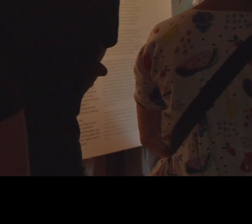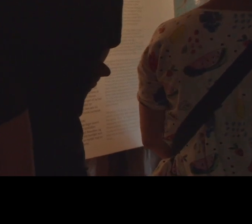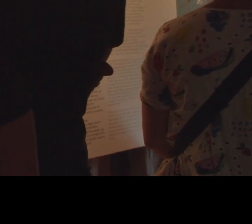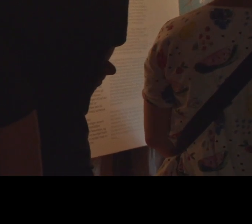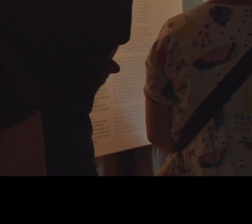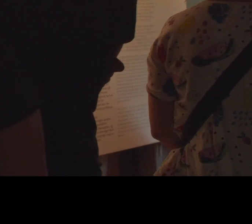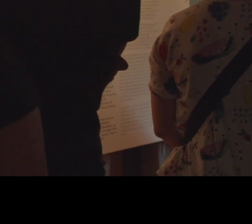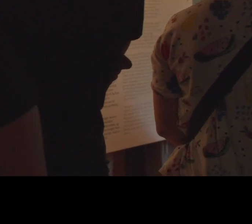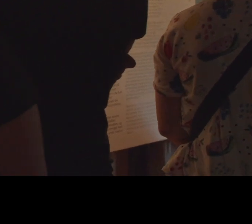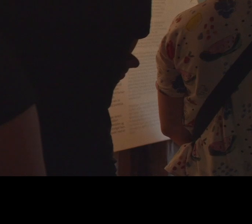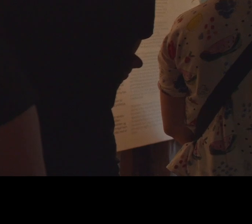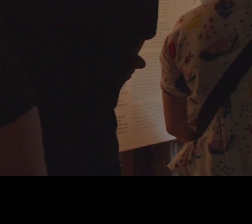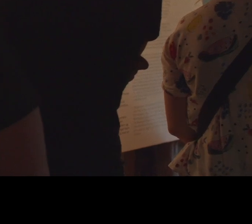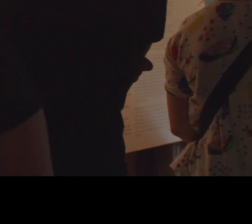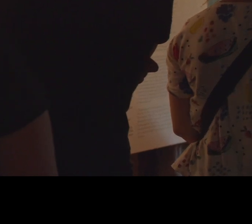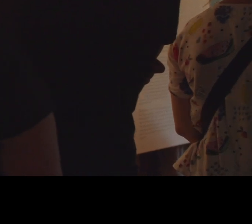to to to